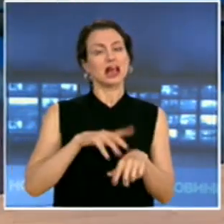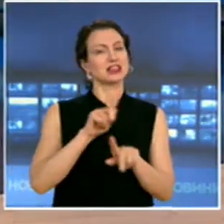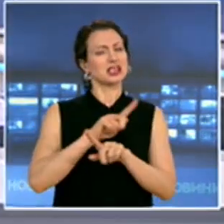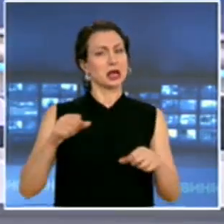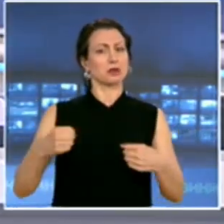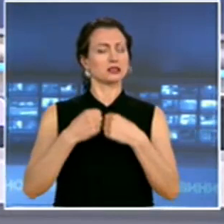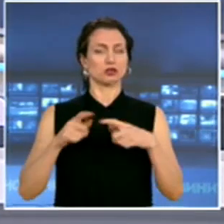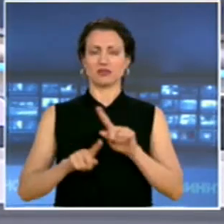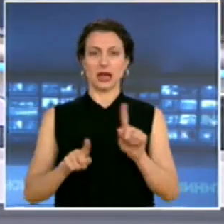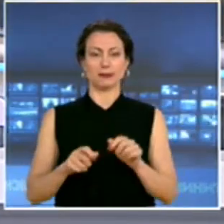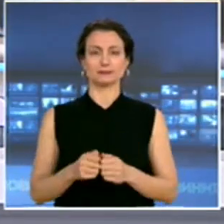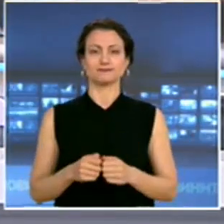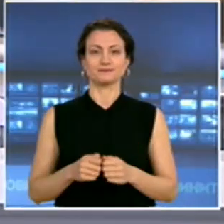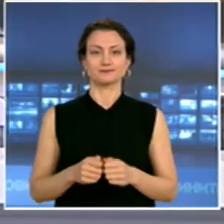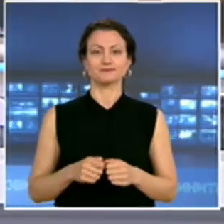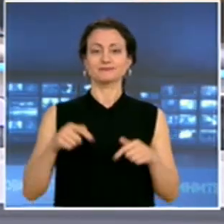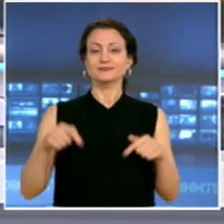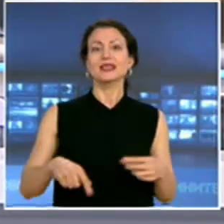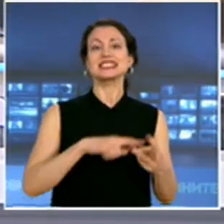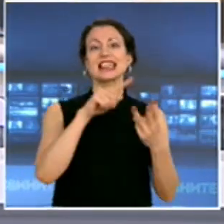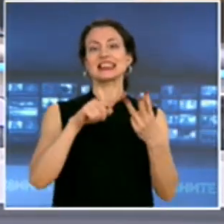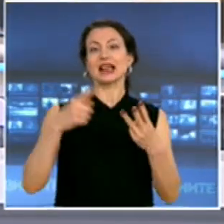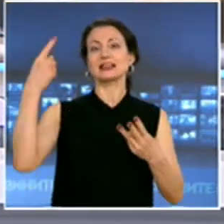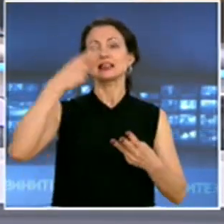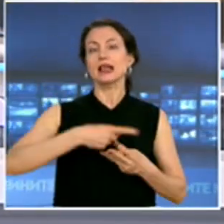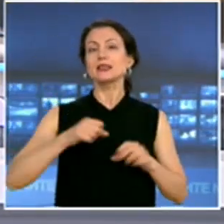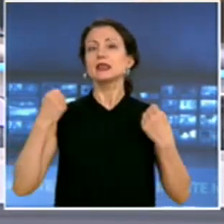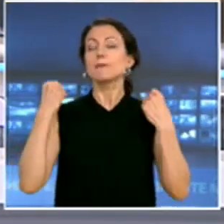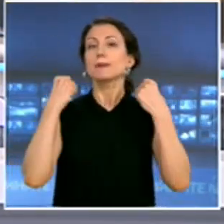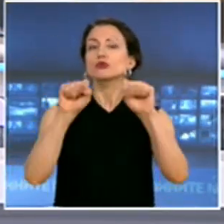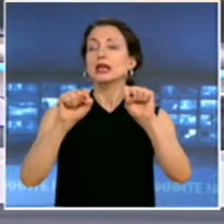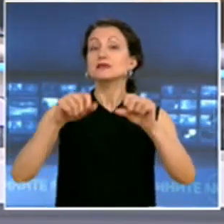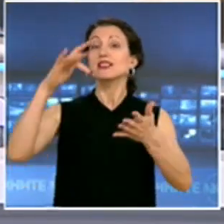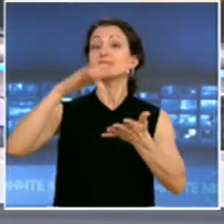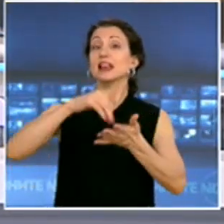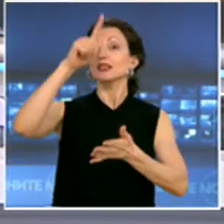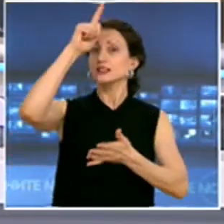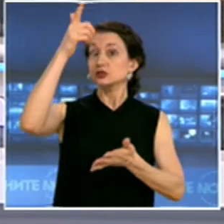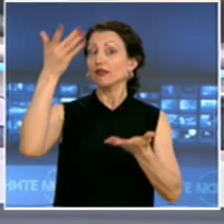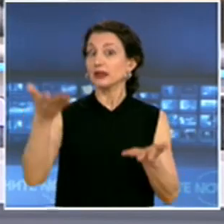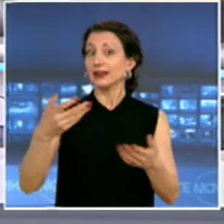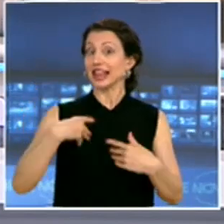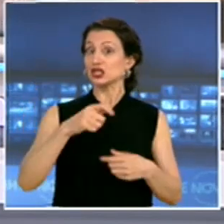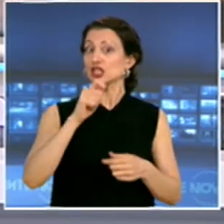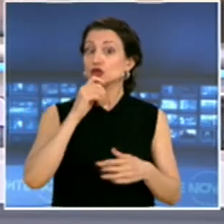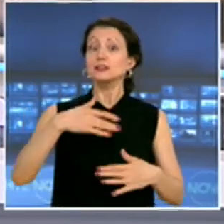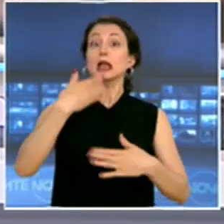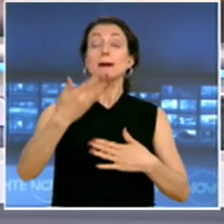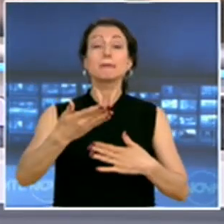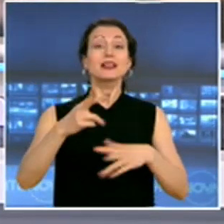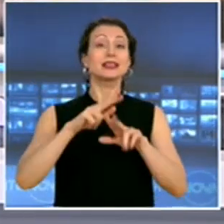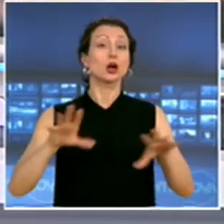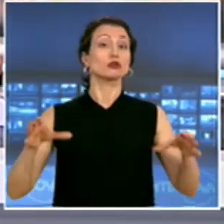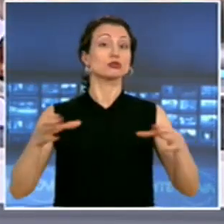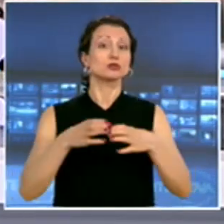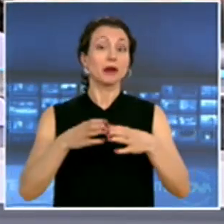Благодарим. Ден третий на протести в центъра на София. Българец Целков е преднародното събрание, откъде то преминава шествието. Засилено